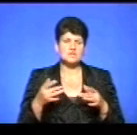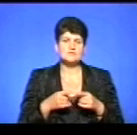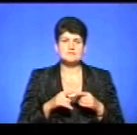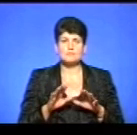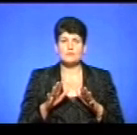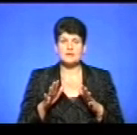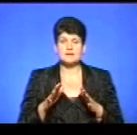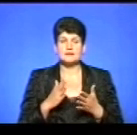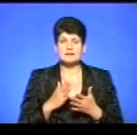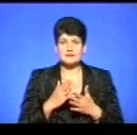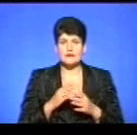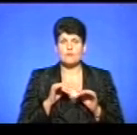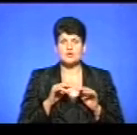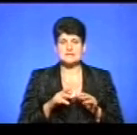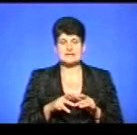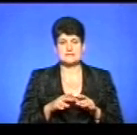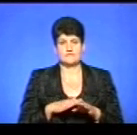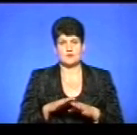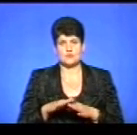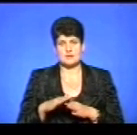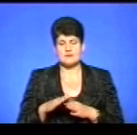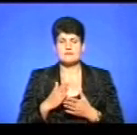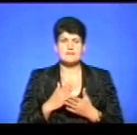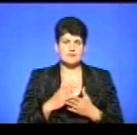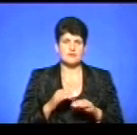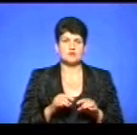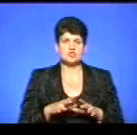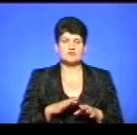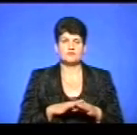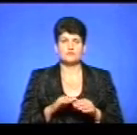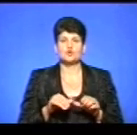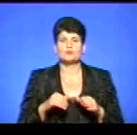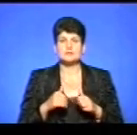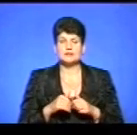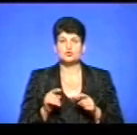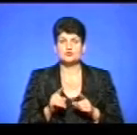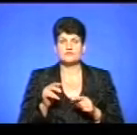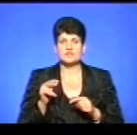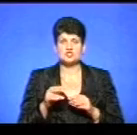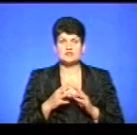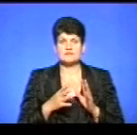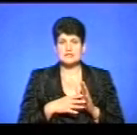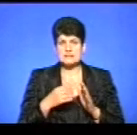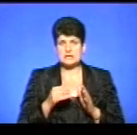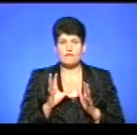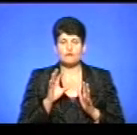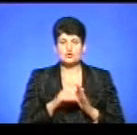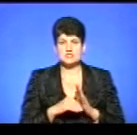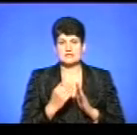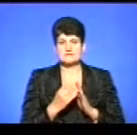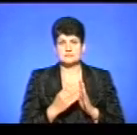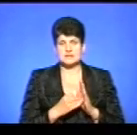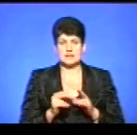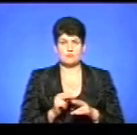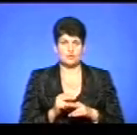плану перебувають в процесі реалізації. Тобто, є відповідні рішення виконавчого комітету, що на 2019 рік включити в список титульних